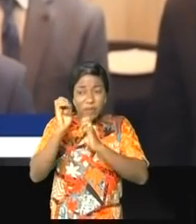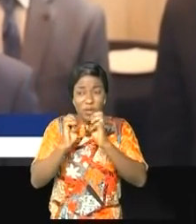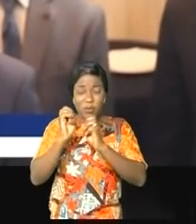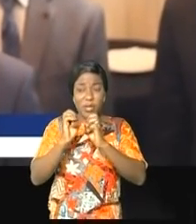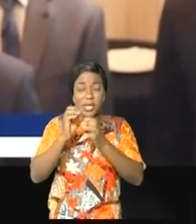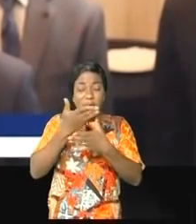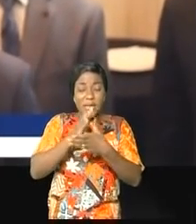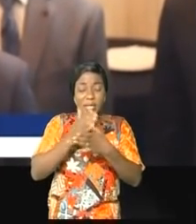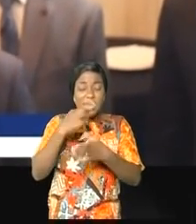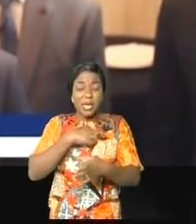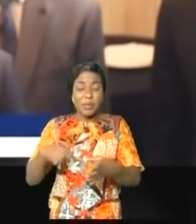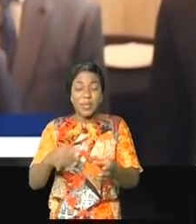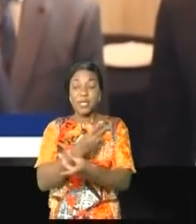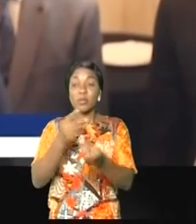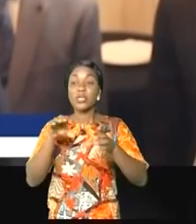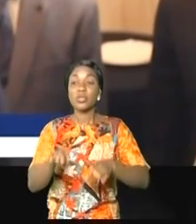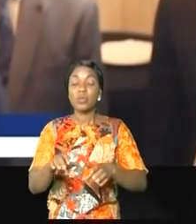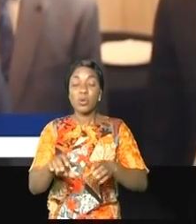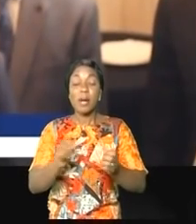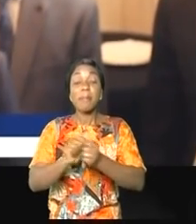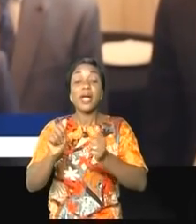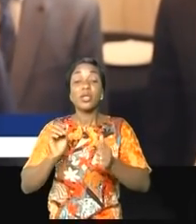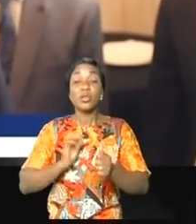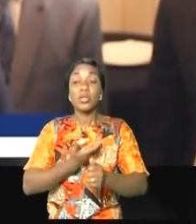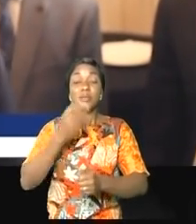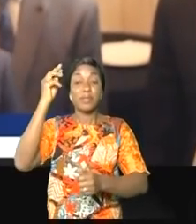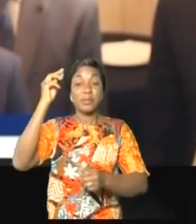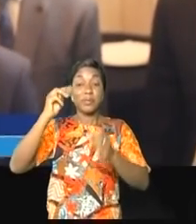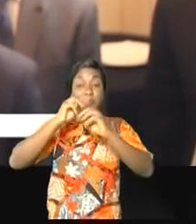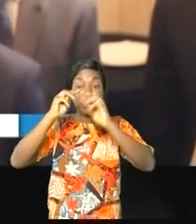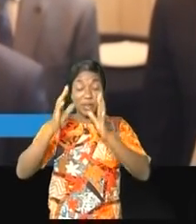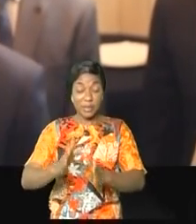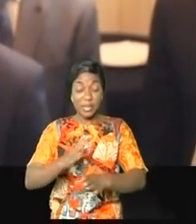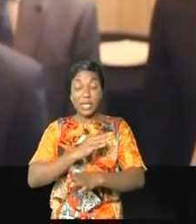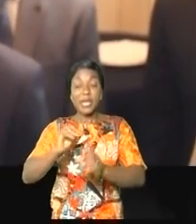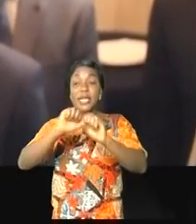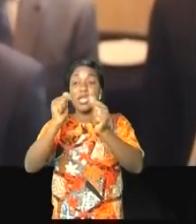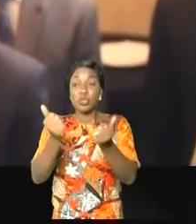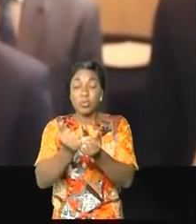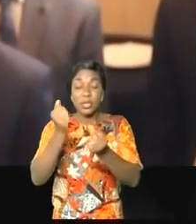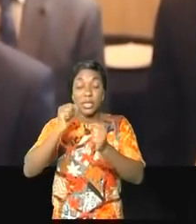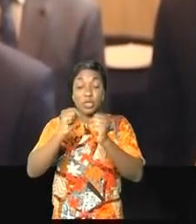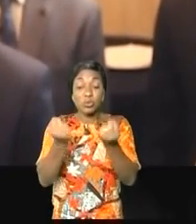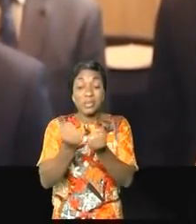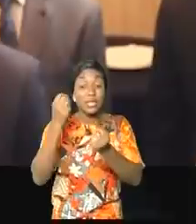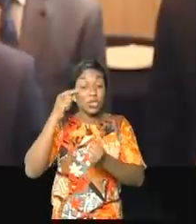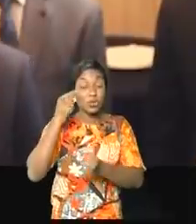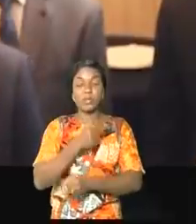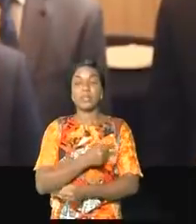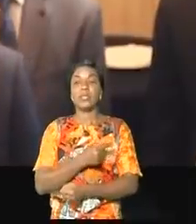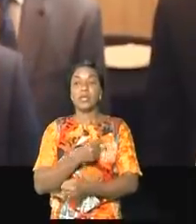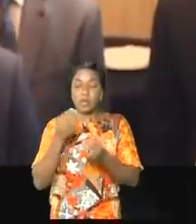la République du Mkatu du Congo par notre ministère et la société Wafi. Et aujourd'hui, il est question de valider